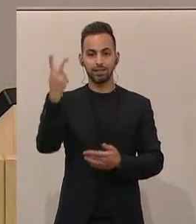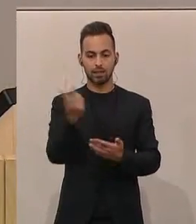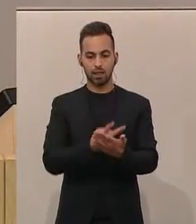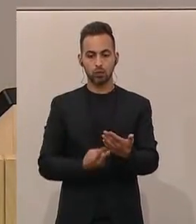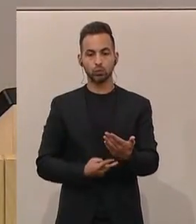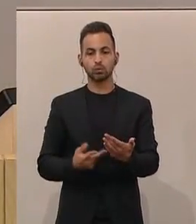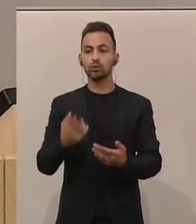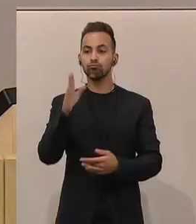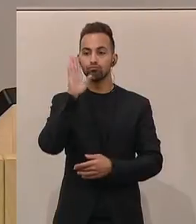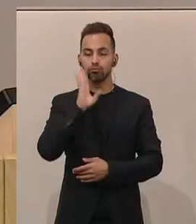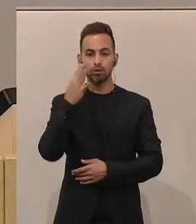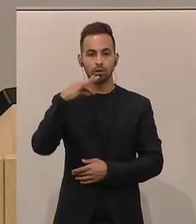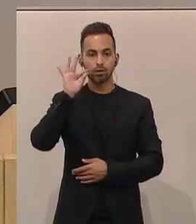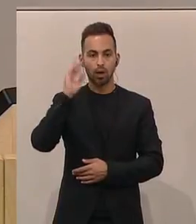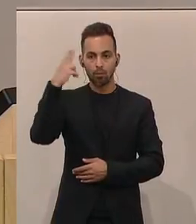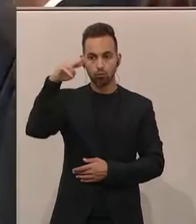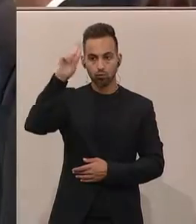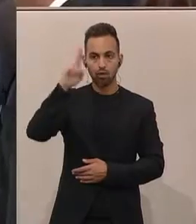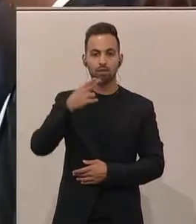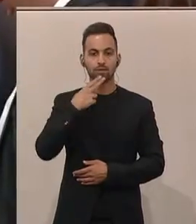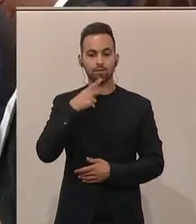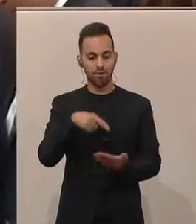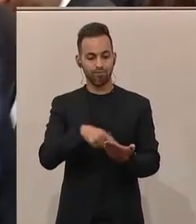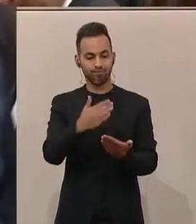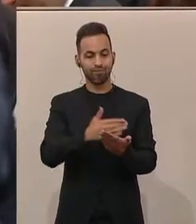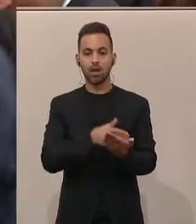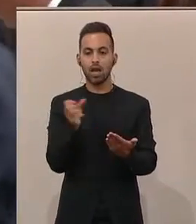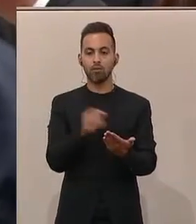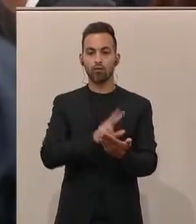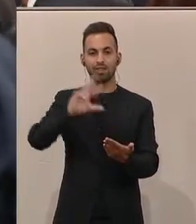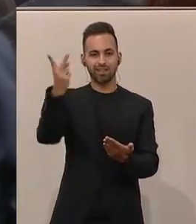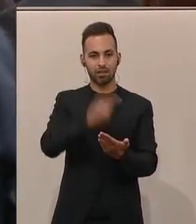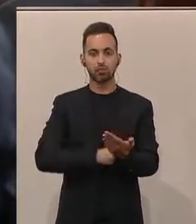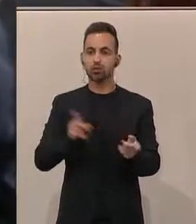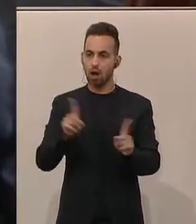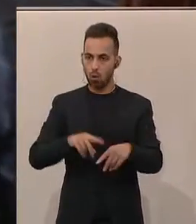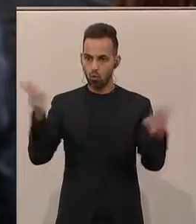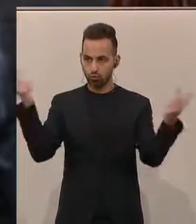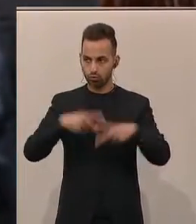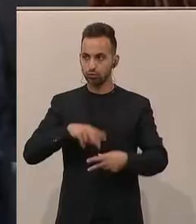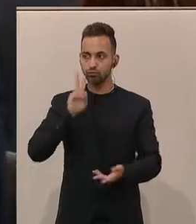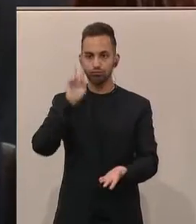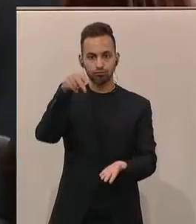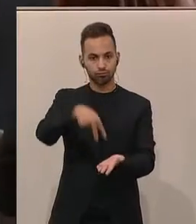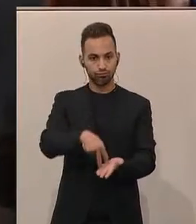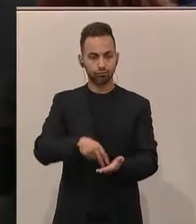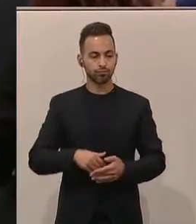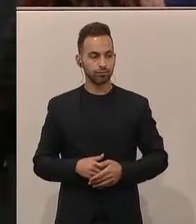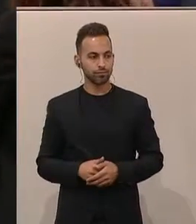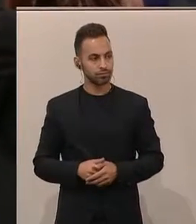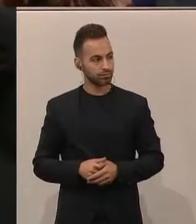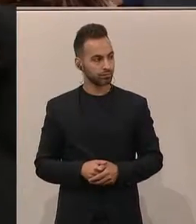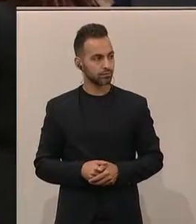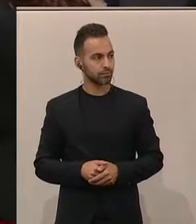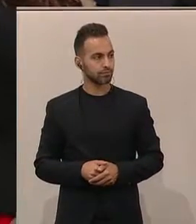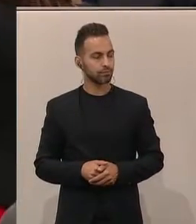Ich bitte jene Damen und Herren, die dem vorliegenden Gesetzesentwurf auch in dritter Lesung ihre Zustimmung erteilen, um ein diesbezügliches Zeichen.